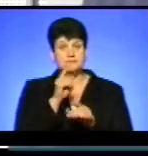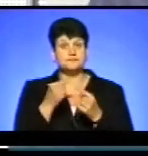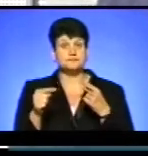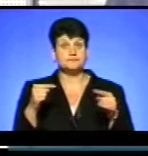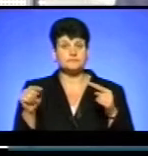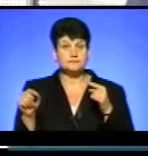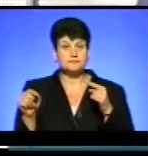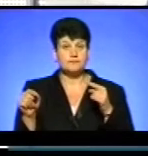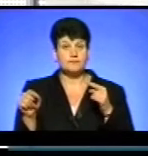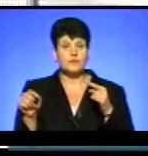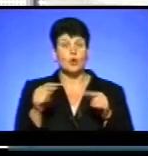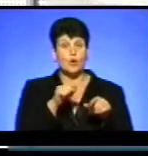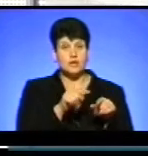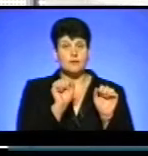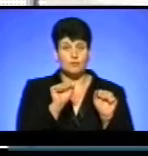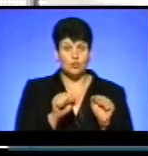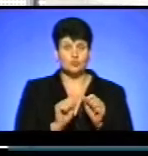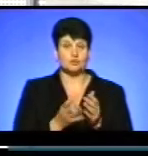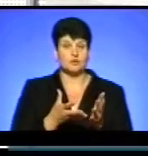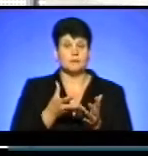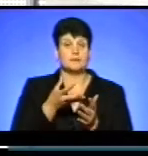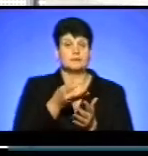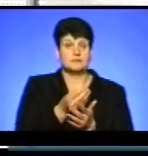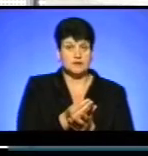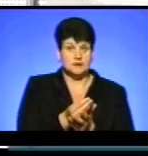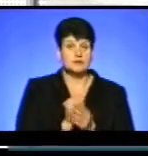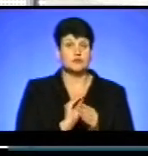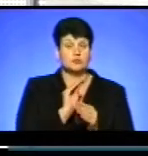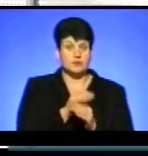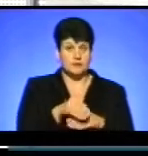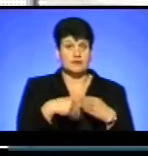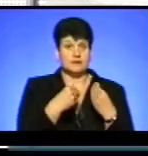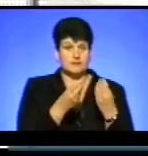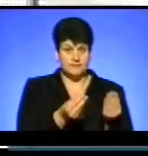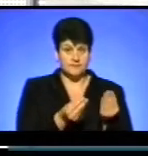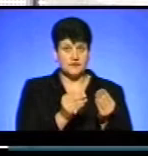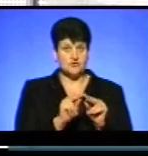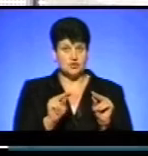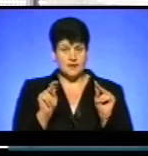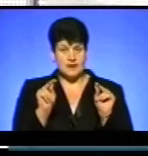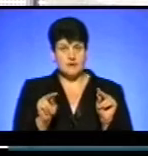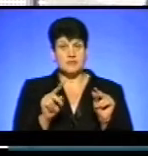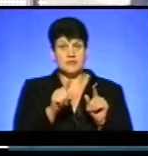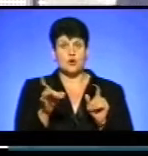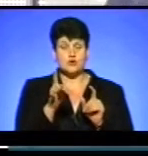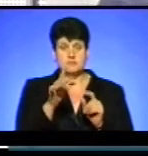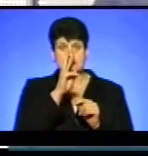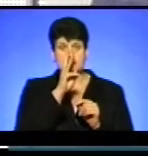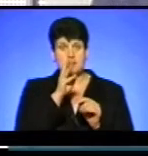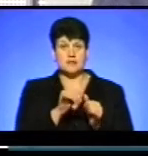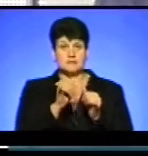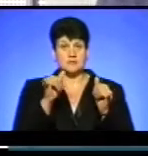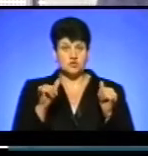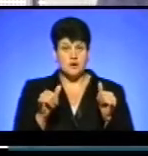Тому що одні території здатні доплачувати, проводити доплати відповідні, і надбавки вчителям, і таким чином розмір заробітної плати